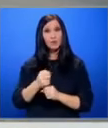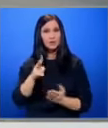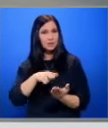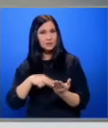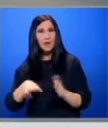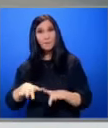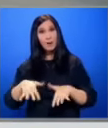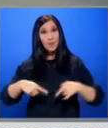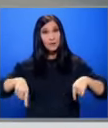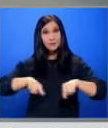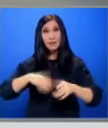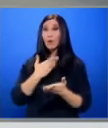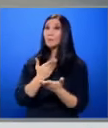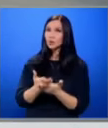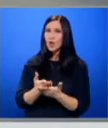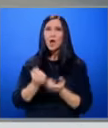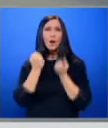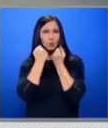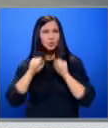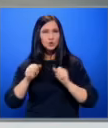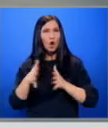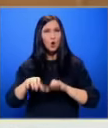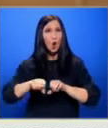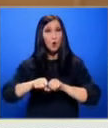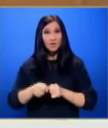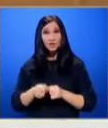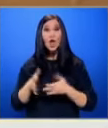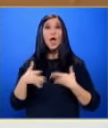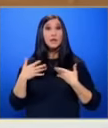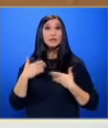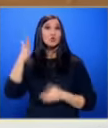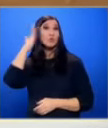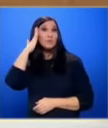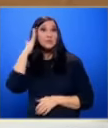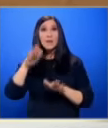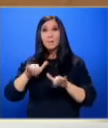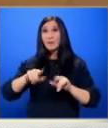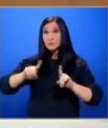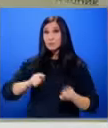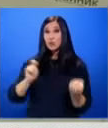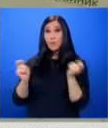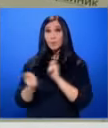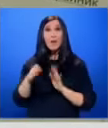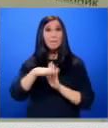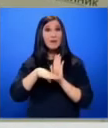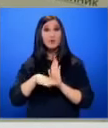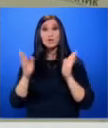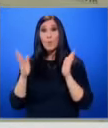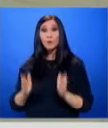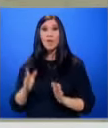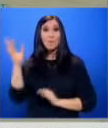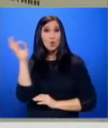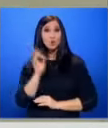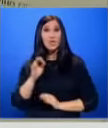разгледат в пленарна зала предложението. Протестиращите хора с увреждания искат и от министрите да приемат спешно промените в правилата за определене на